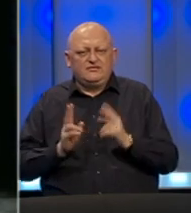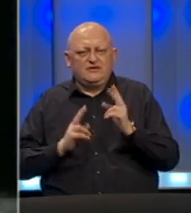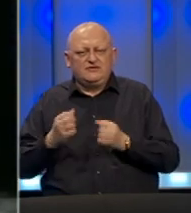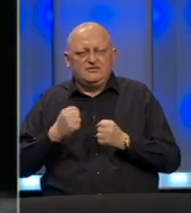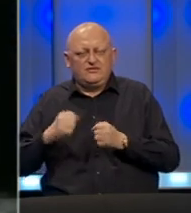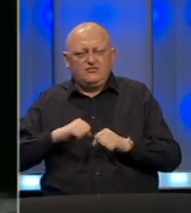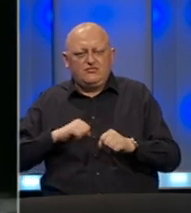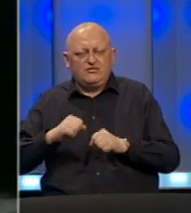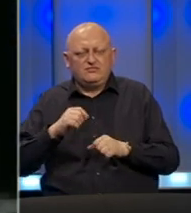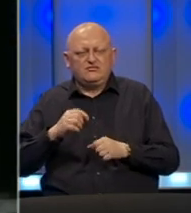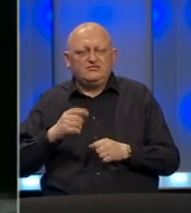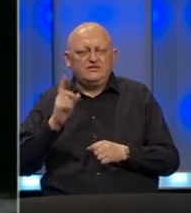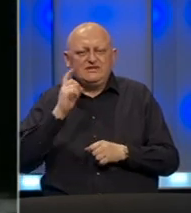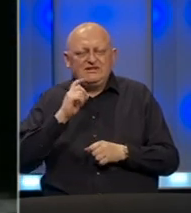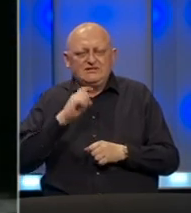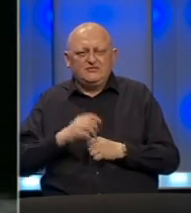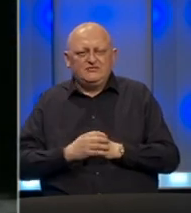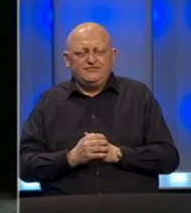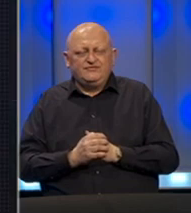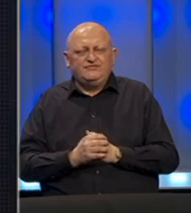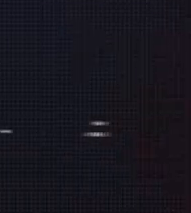rudara i uprave rudnika mrkog uglja Zenica.